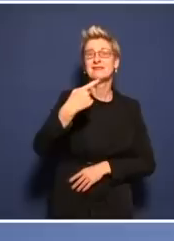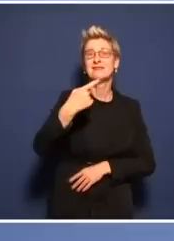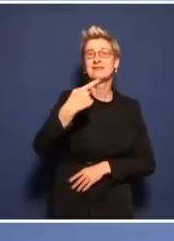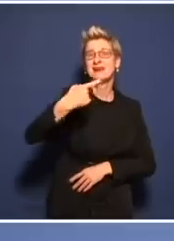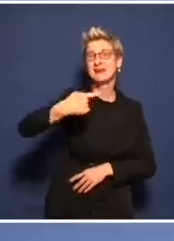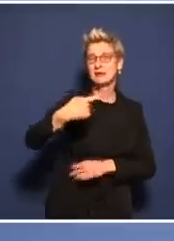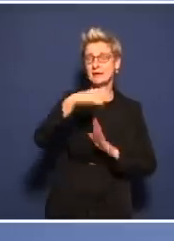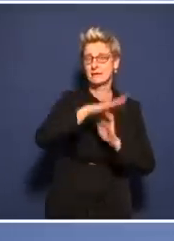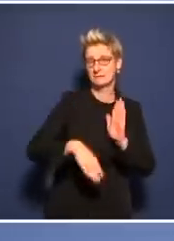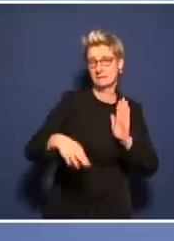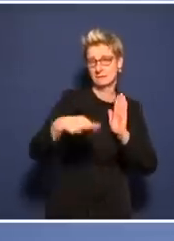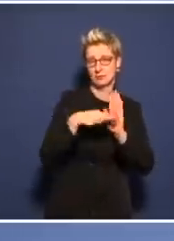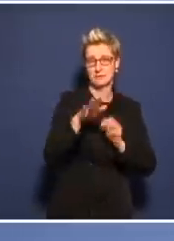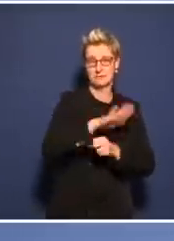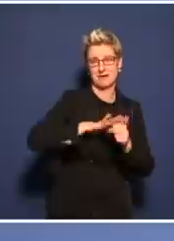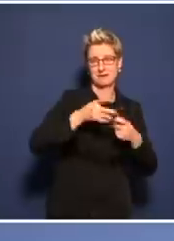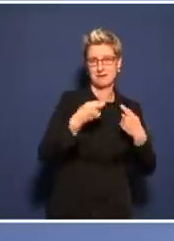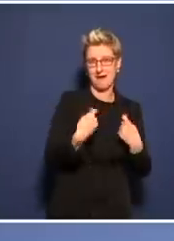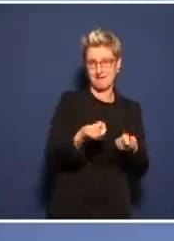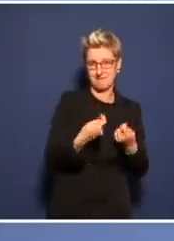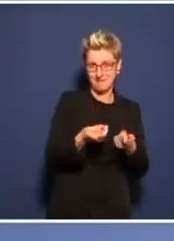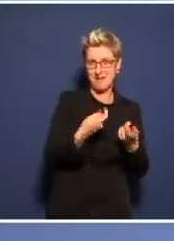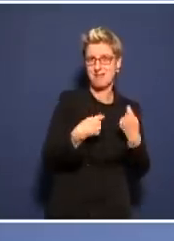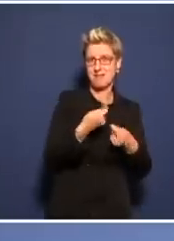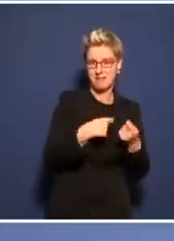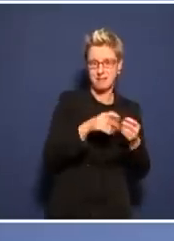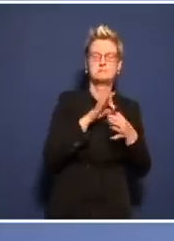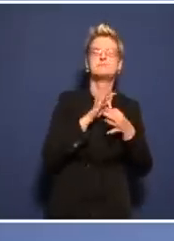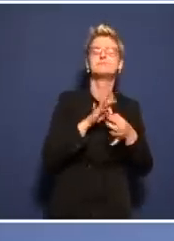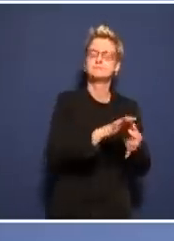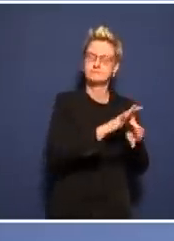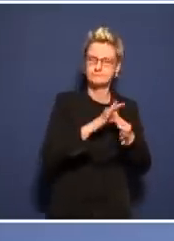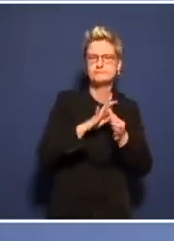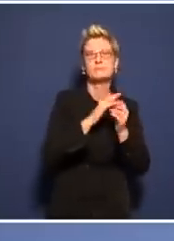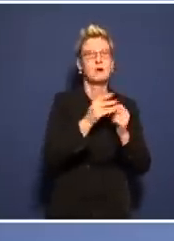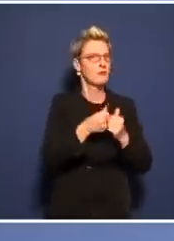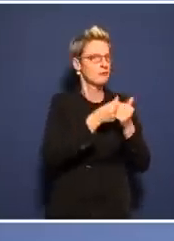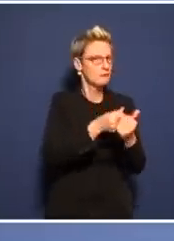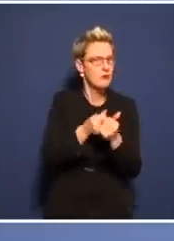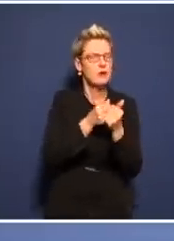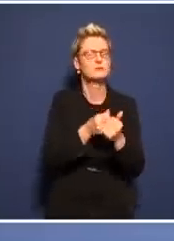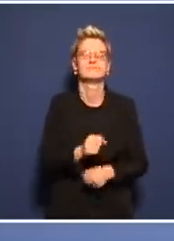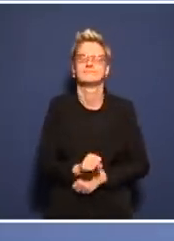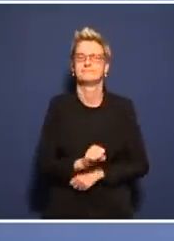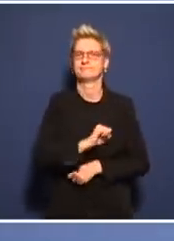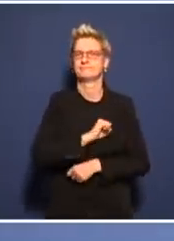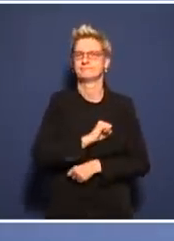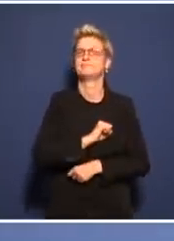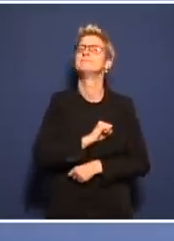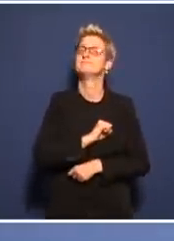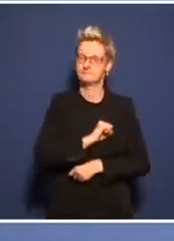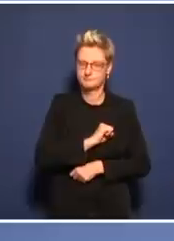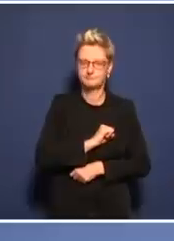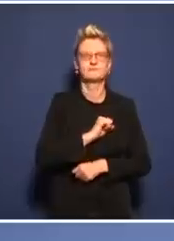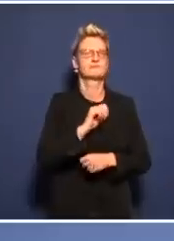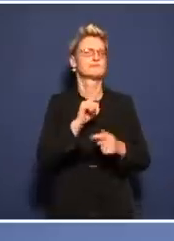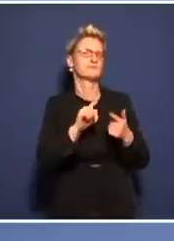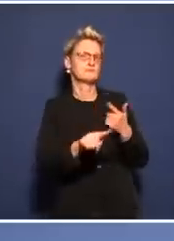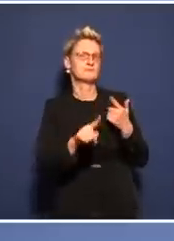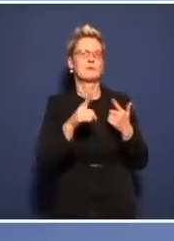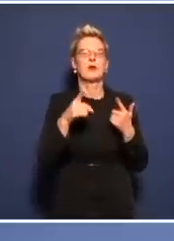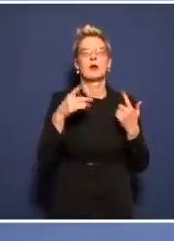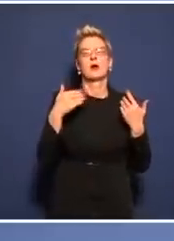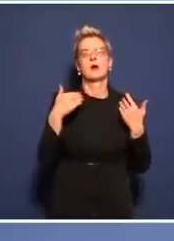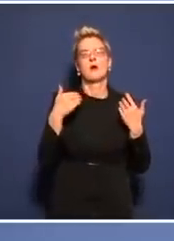brutal. Die Regeln, die wir geschaffen haben am Arbeitsplatz oder auch im öffentlichen